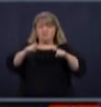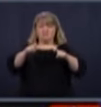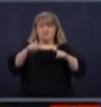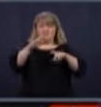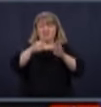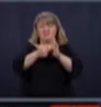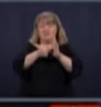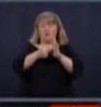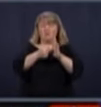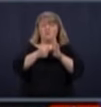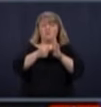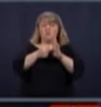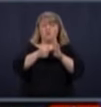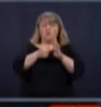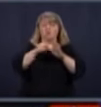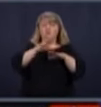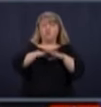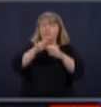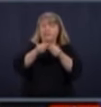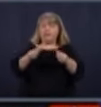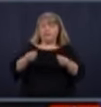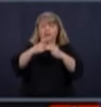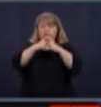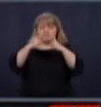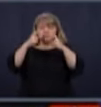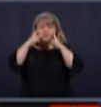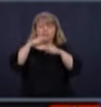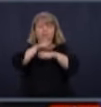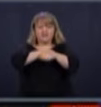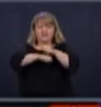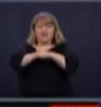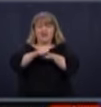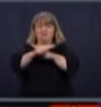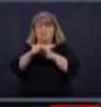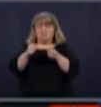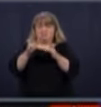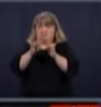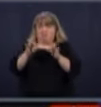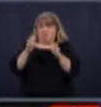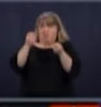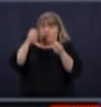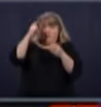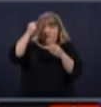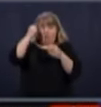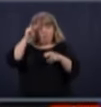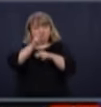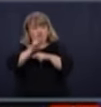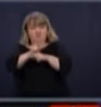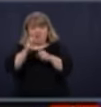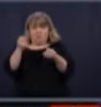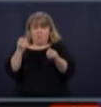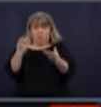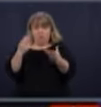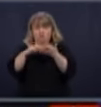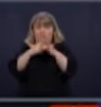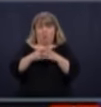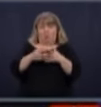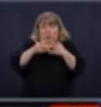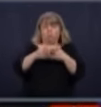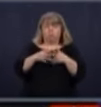tout le matériel de protection individuelle quand il n pas de patron ou de patronne. Donc,